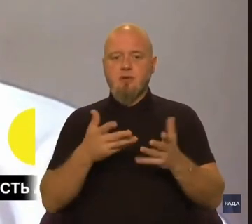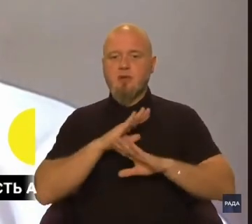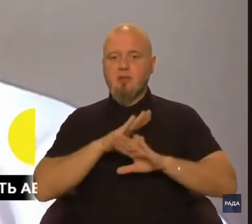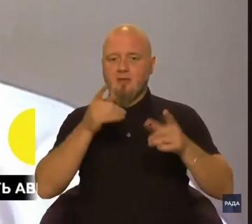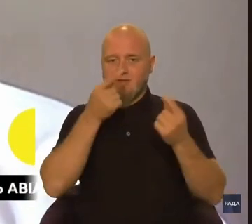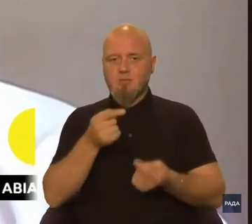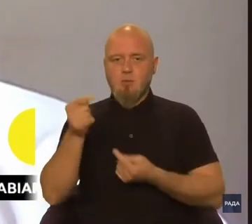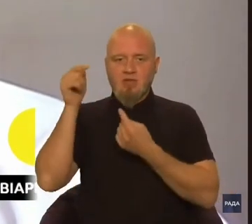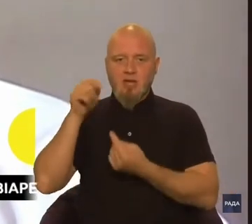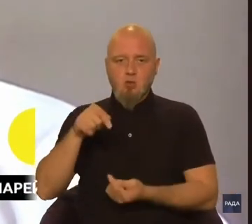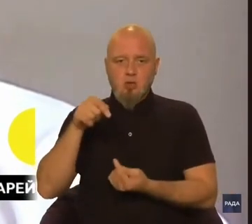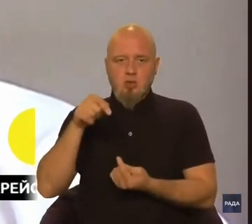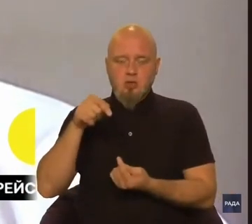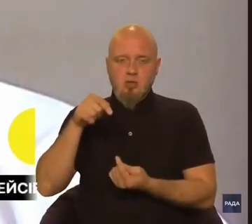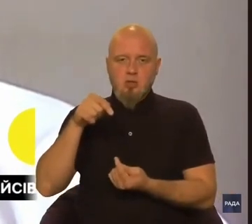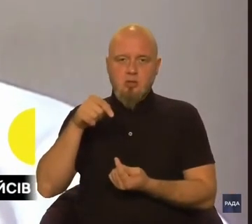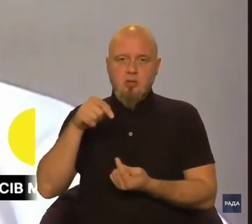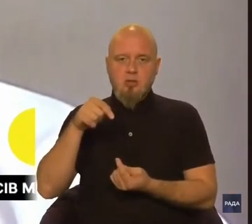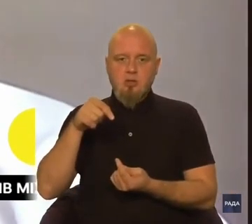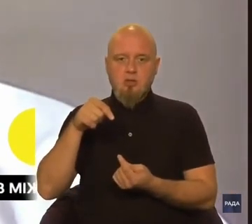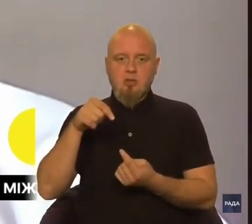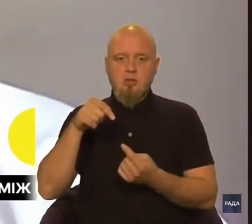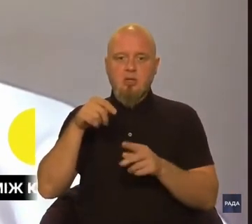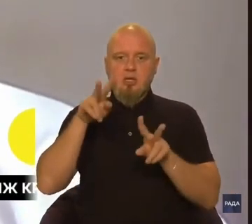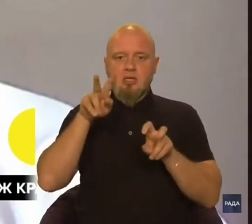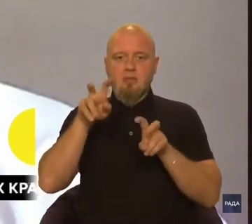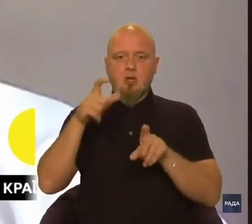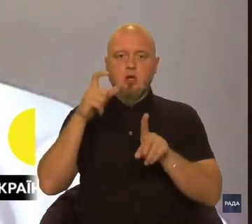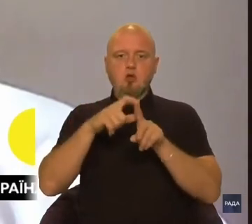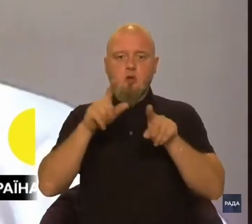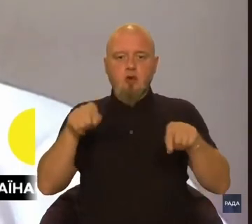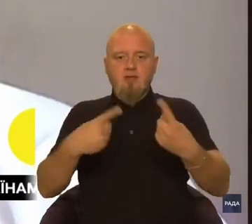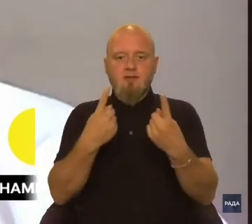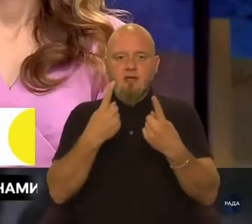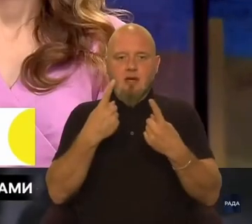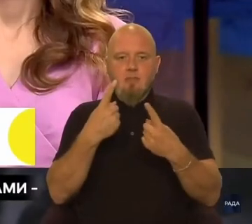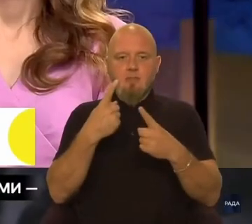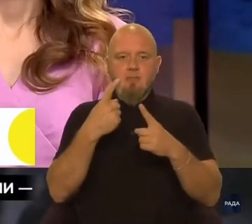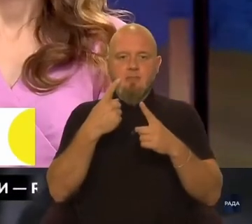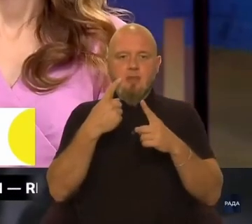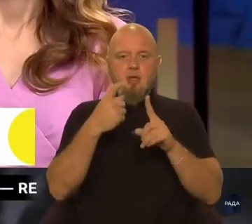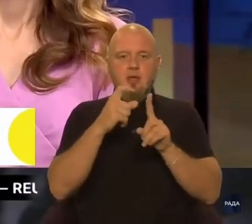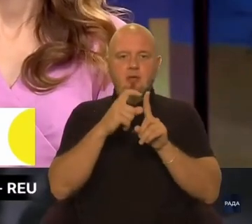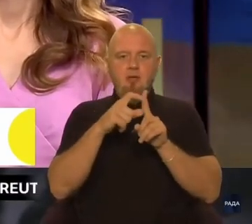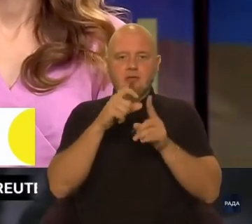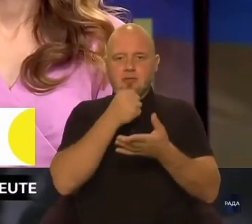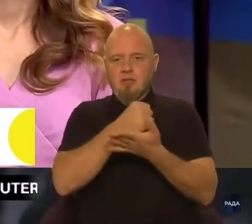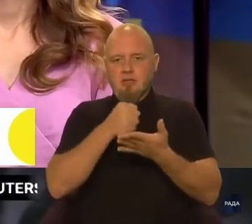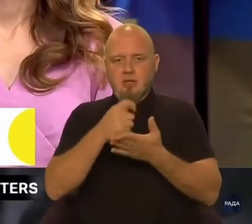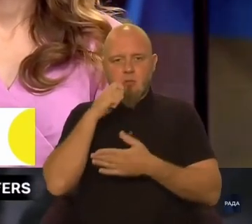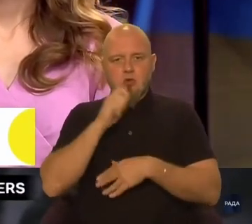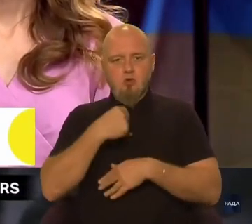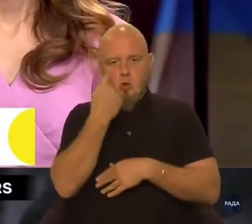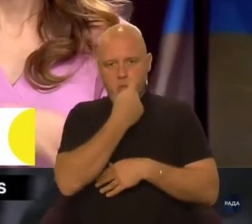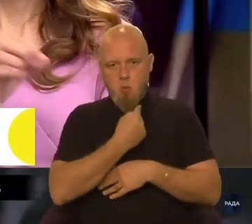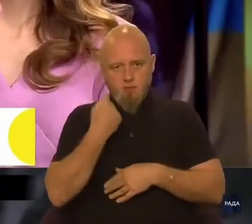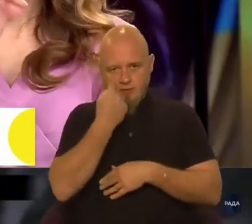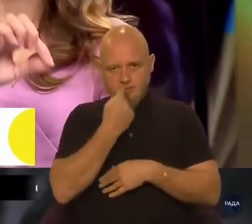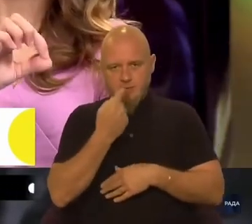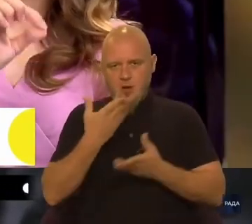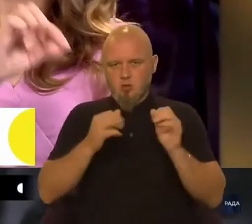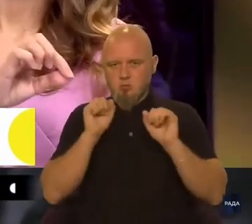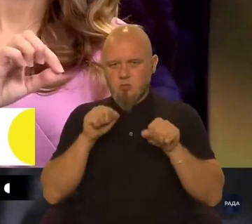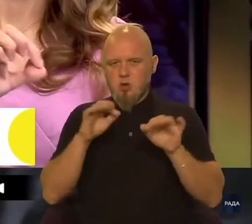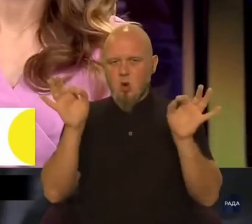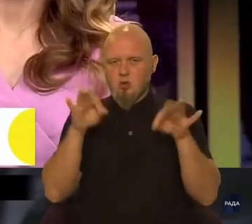відповідають граматичним, словосвідним, ортографічним стандартам української мови. Якщо